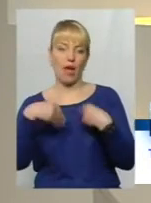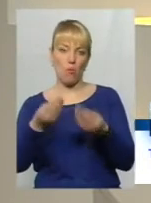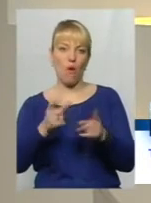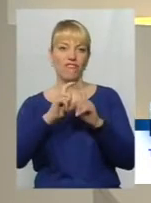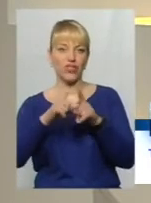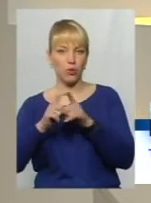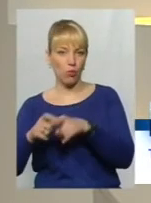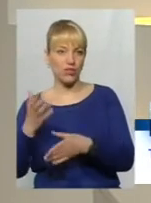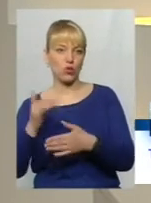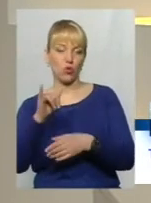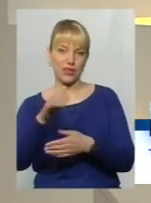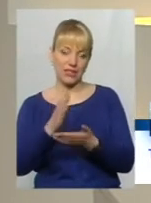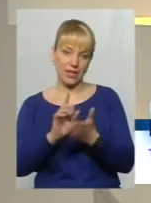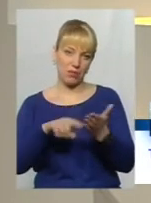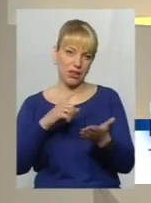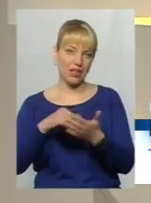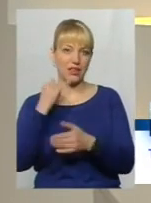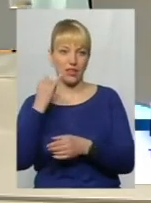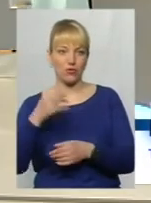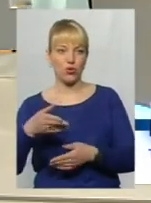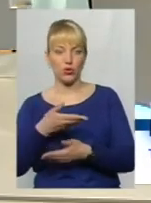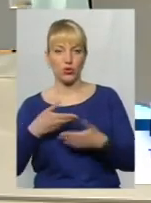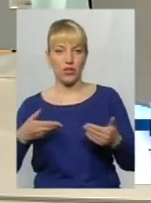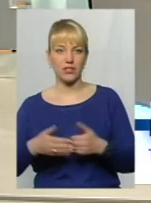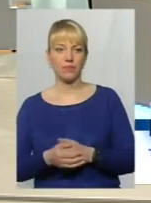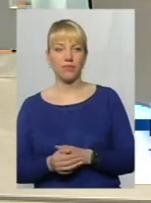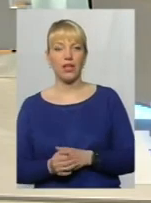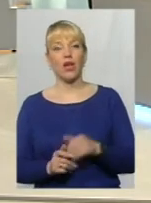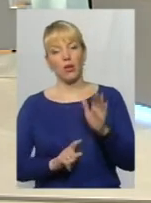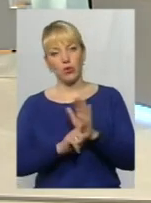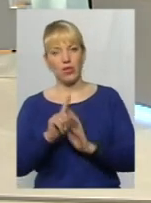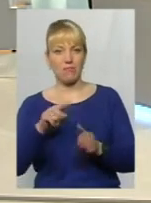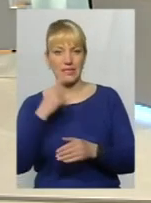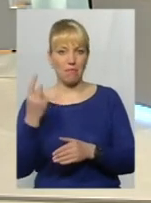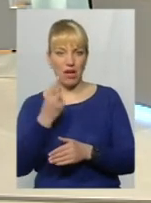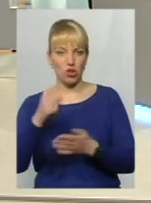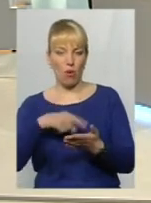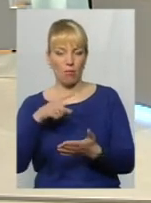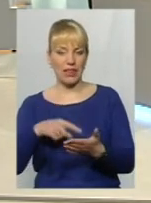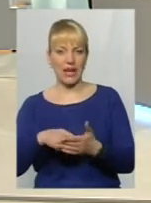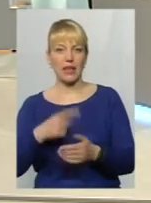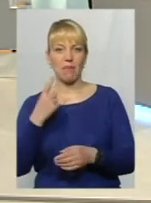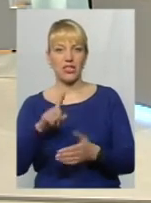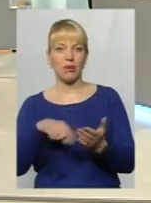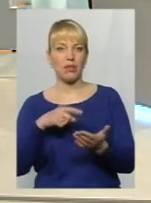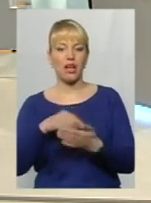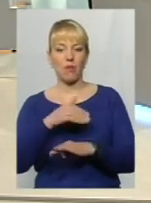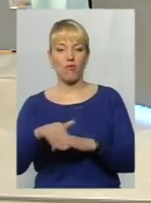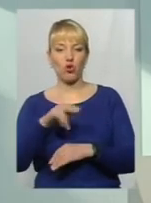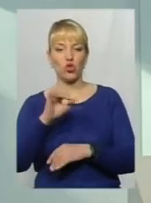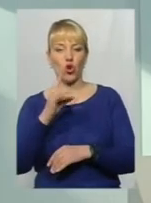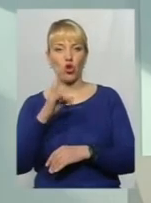якщо і у вас є питання, телефонуйте до нас. Ну що, почнемо з першого питання. Давайте з першого питання по вулиці Чорнового.